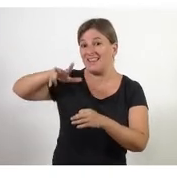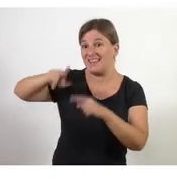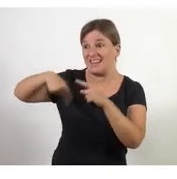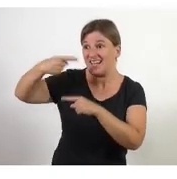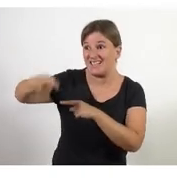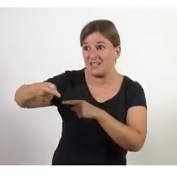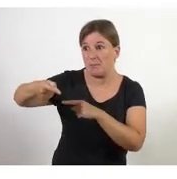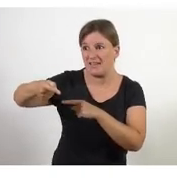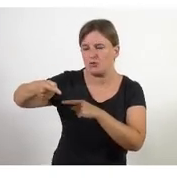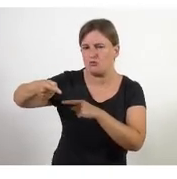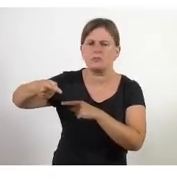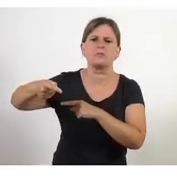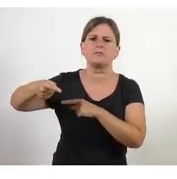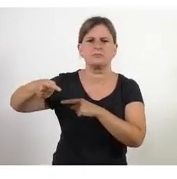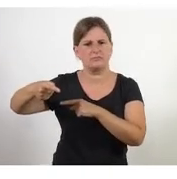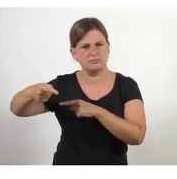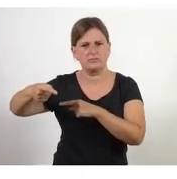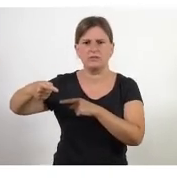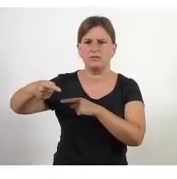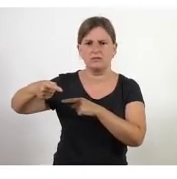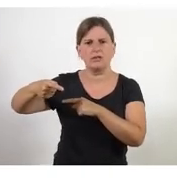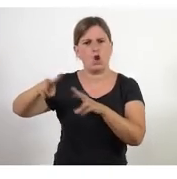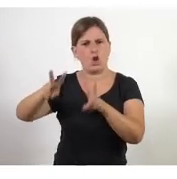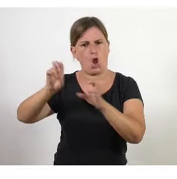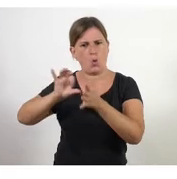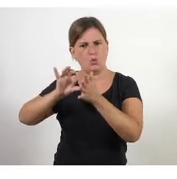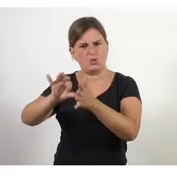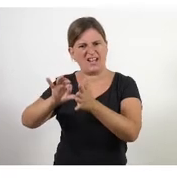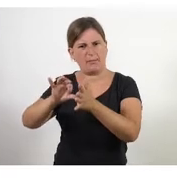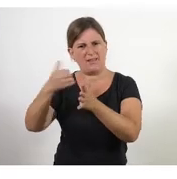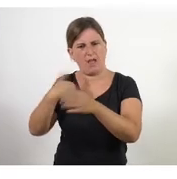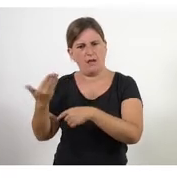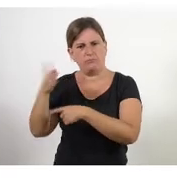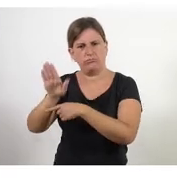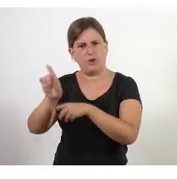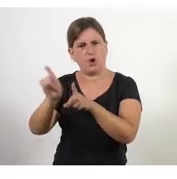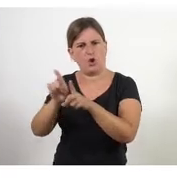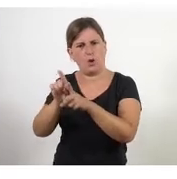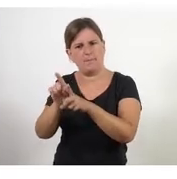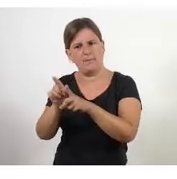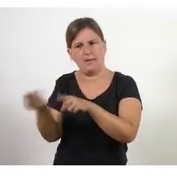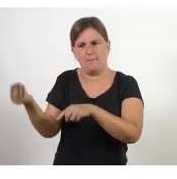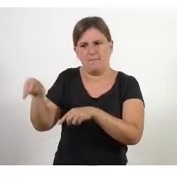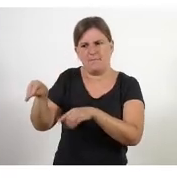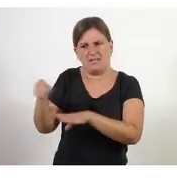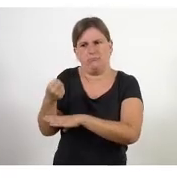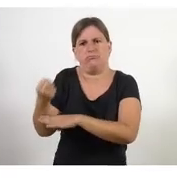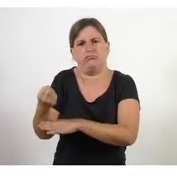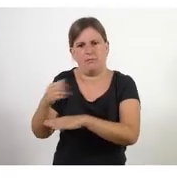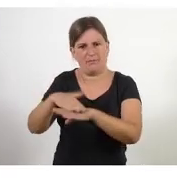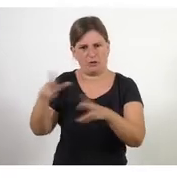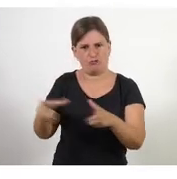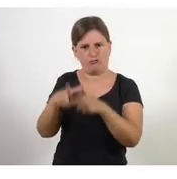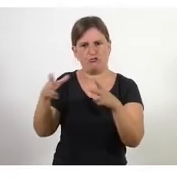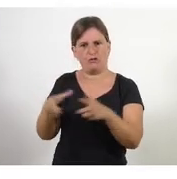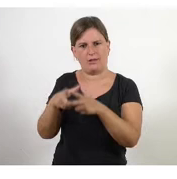ja estàs llançant part del nou servei com un increment a la societat com un increment que